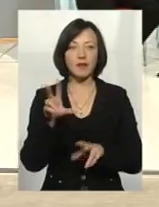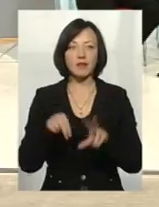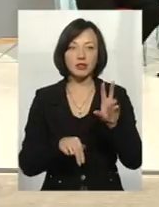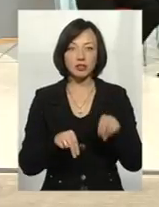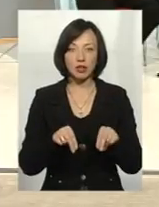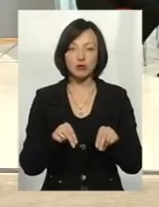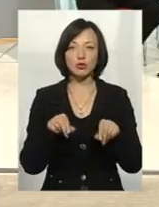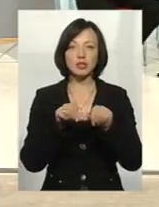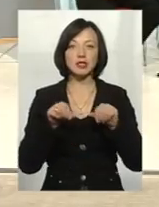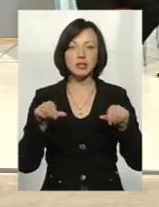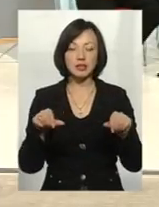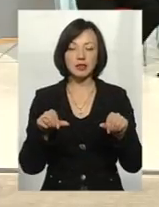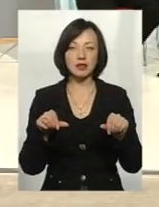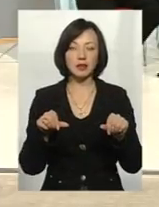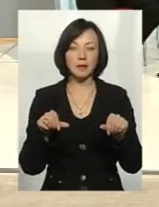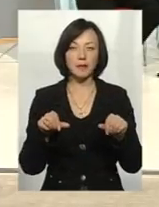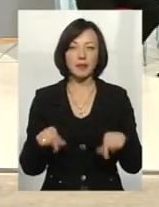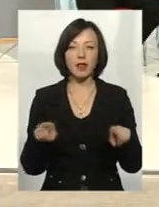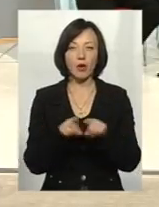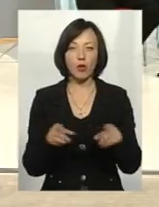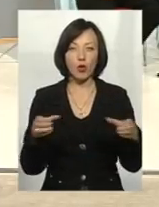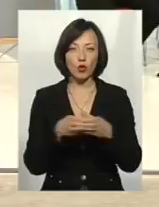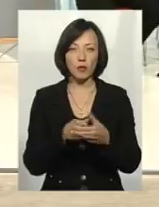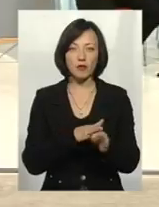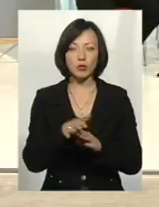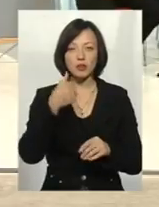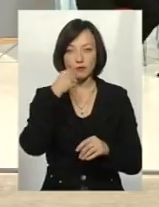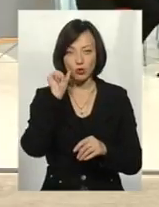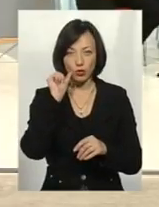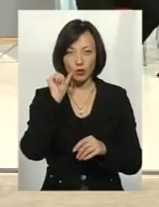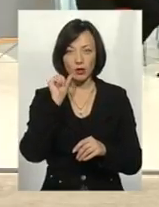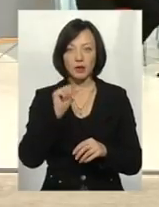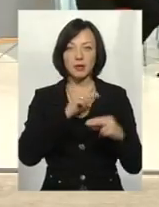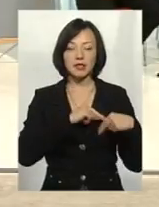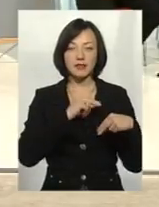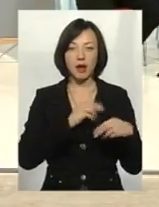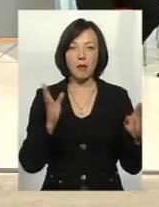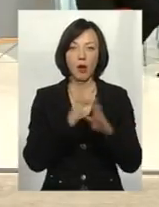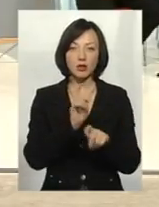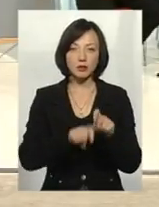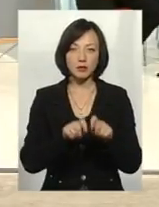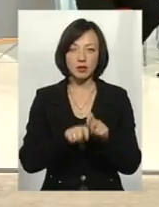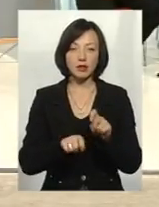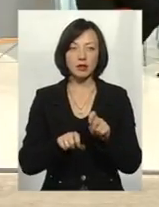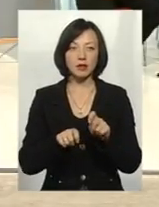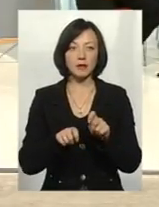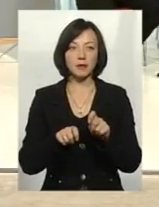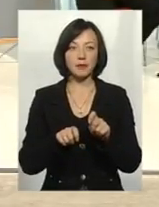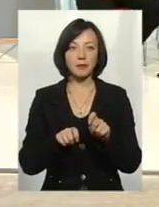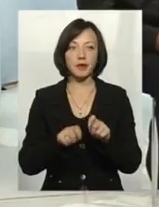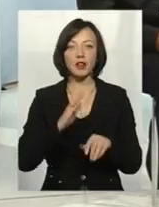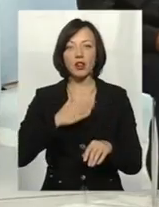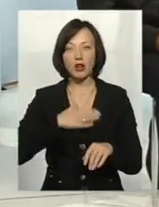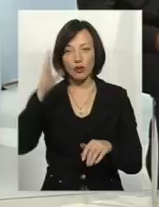засідання такої групи відбулося вчора з представниками екологічної інспекції, кафе «Берет» і нашого